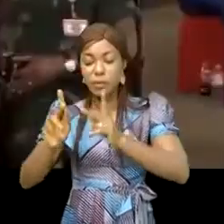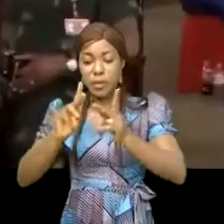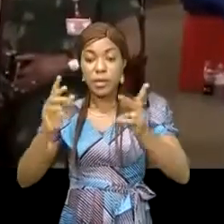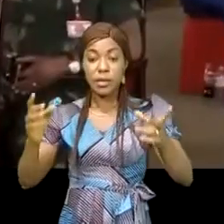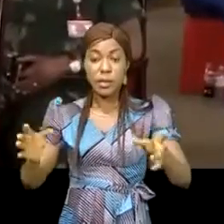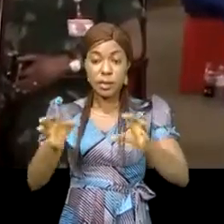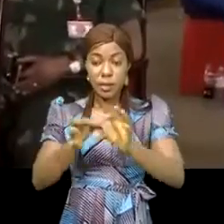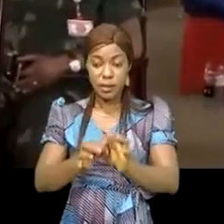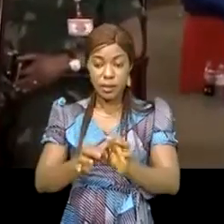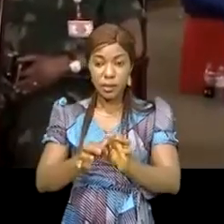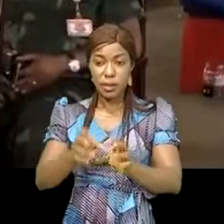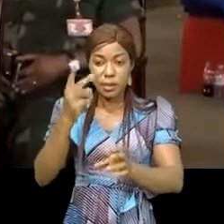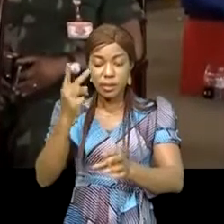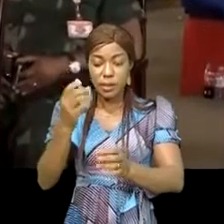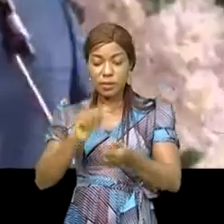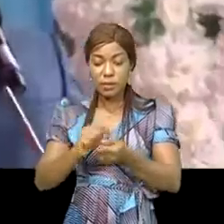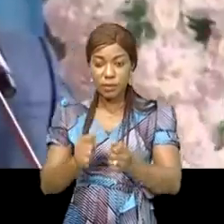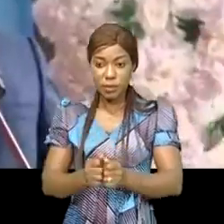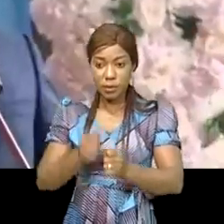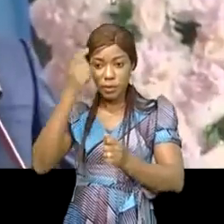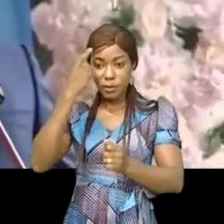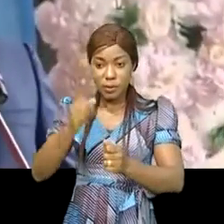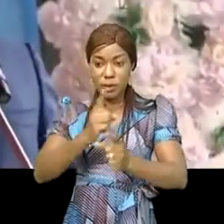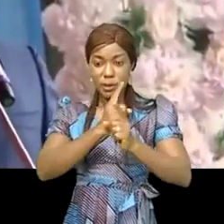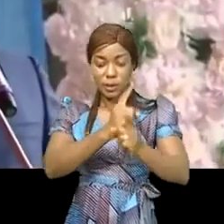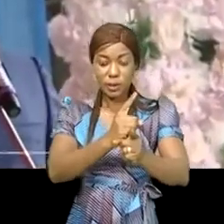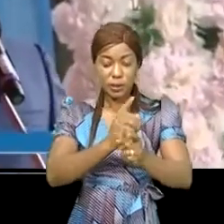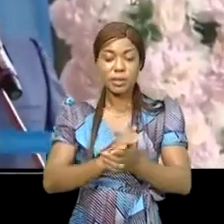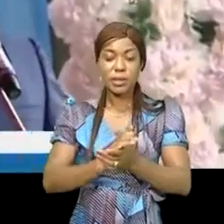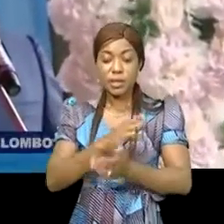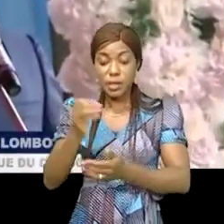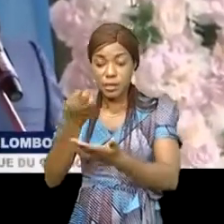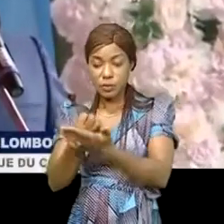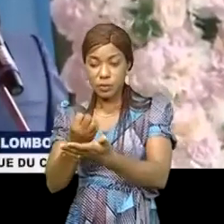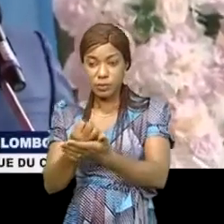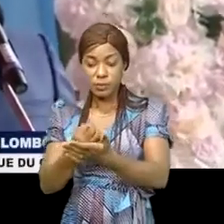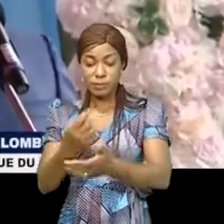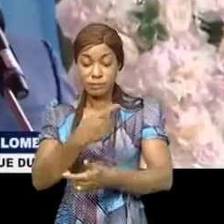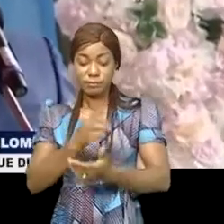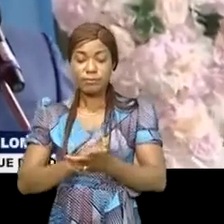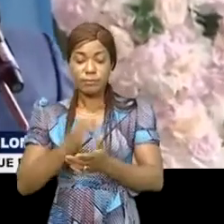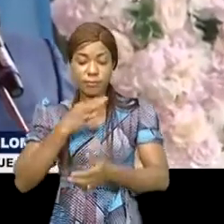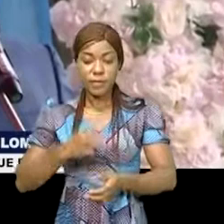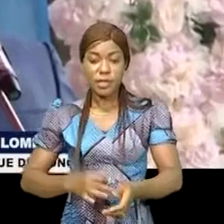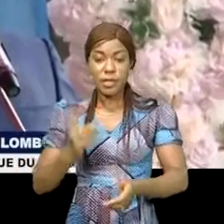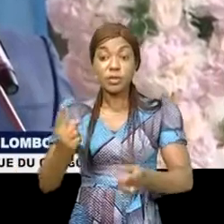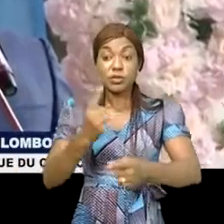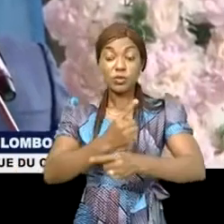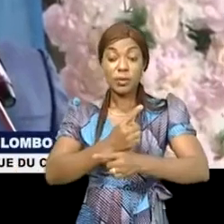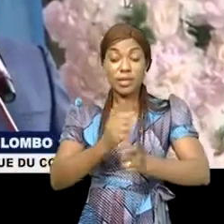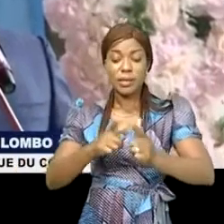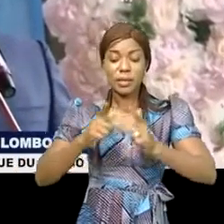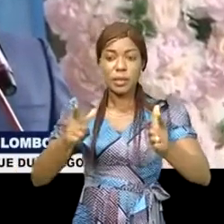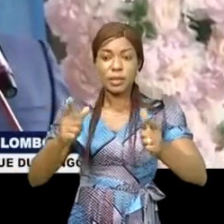la fois des problèmes sécuritaires et économiques. Ceci est un grand jour qui se termine